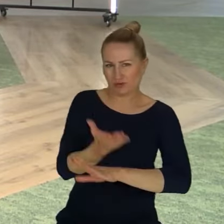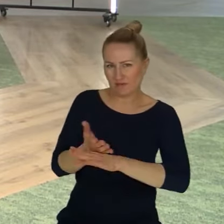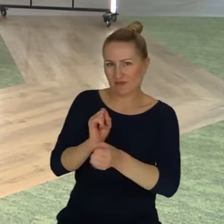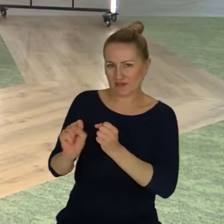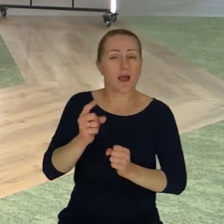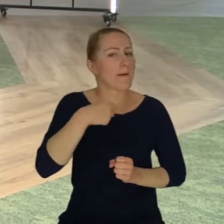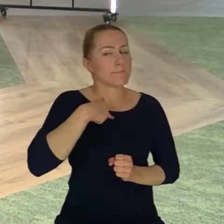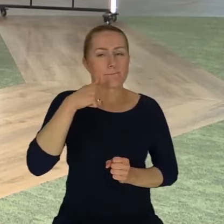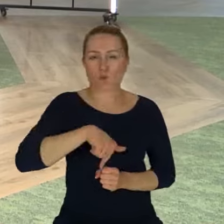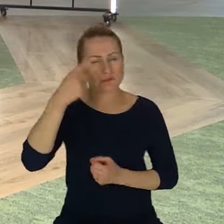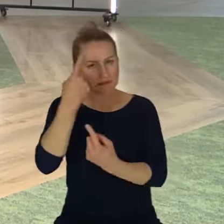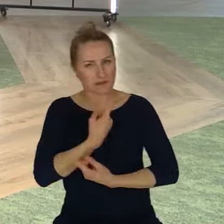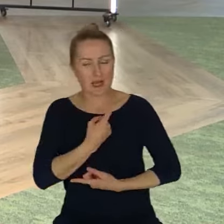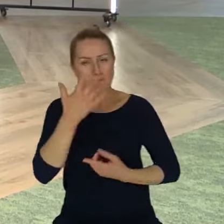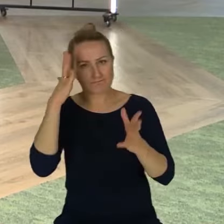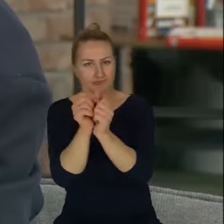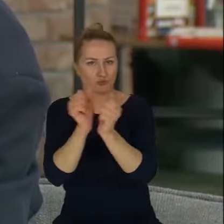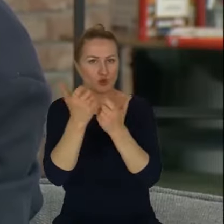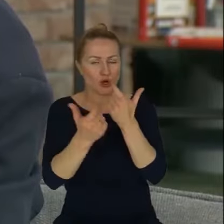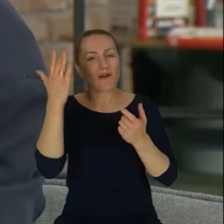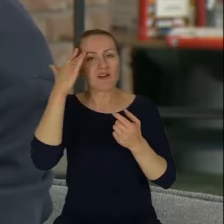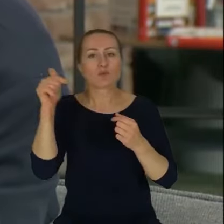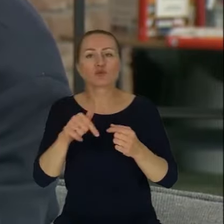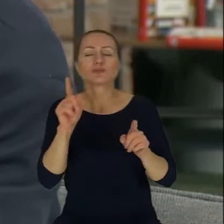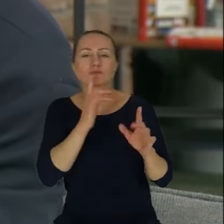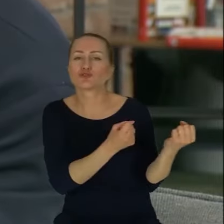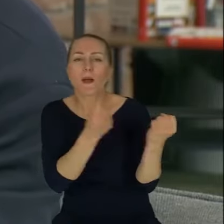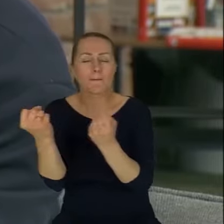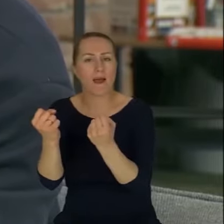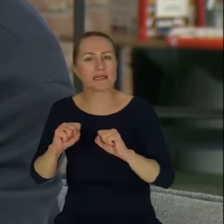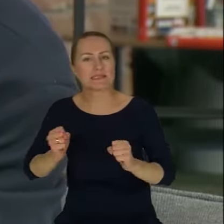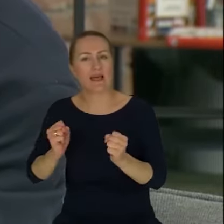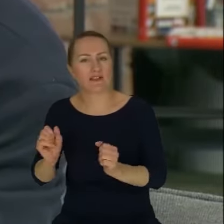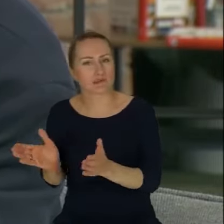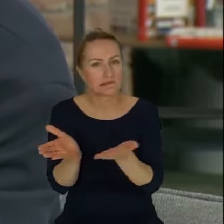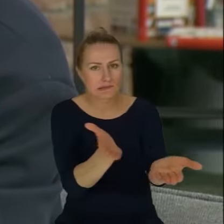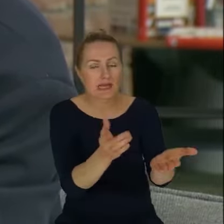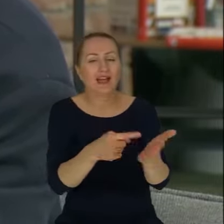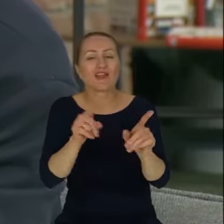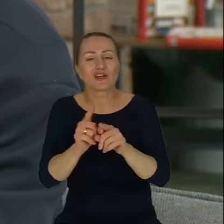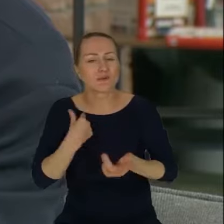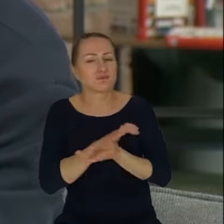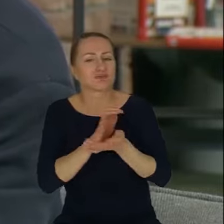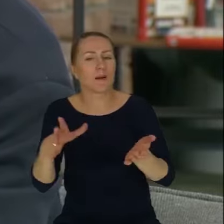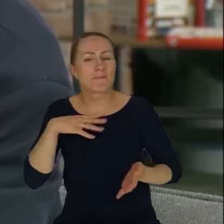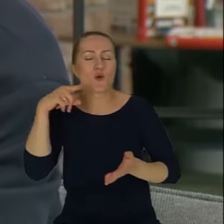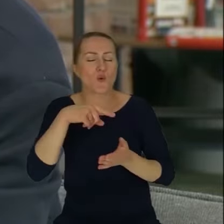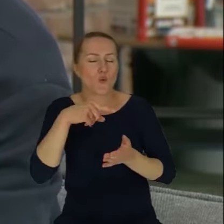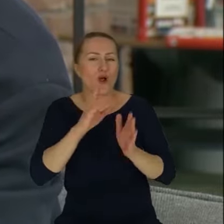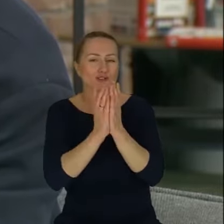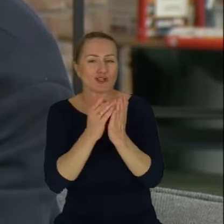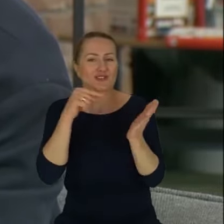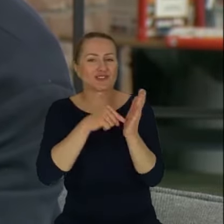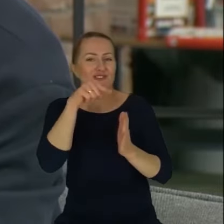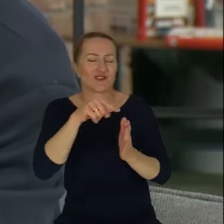pierwsze, angażować i trzymać zaangażowanie, podtrzymywać, bo to jest bardzo trudne. Też wydaliśmy taki podręcznik, wiem, to jest product placement, to się nazywa, za nią Mierzyńsko. Panie